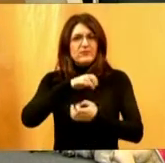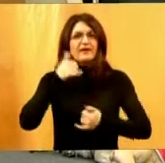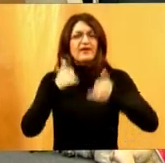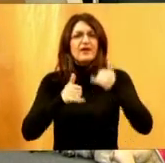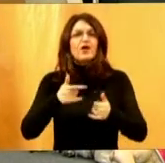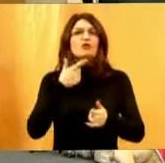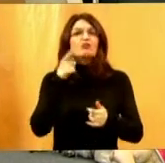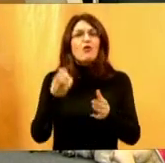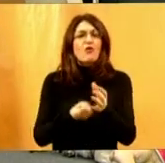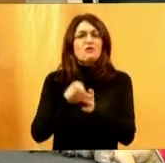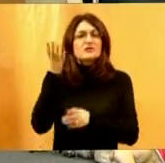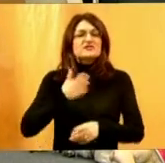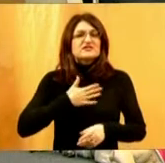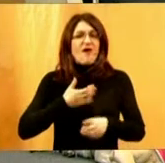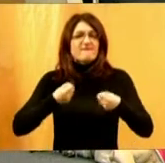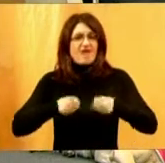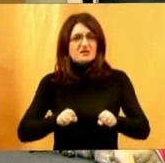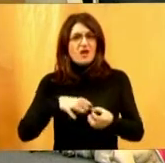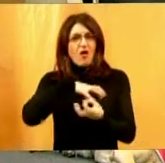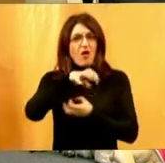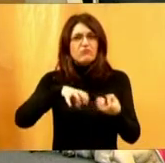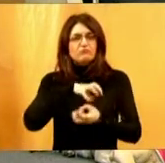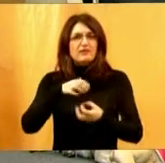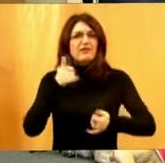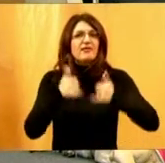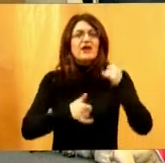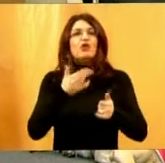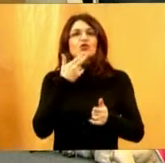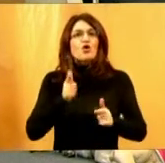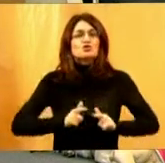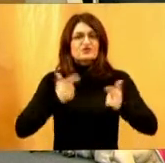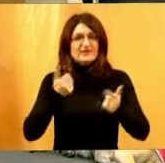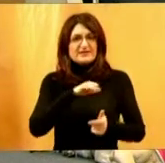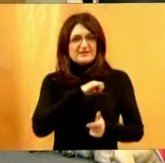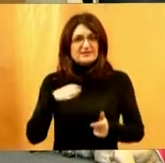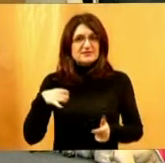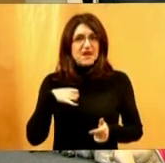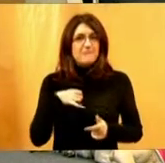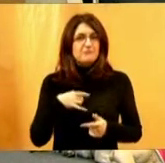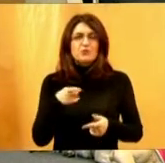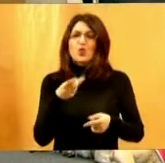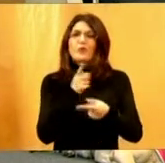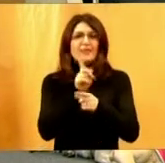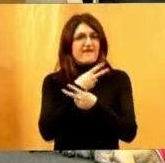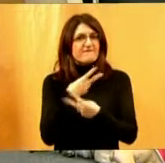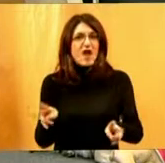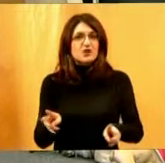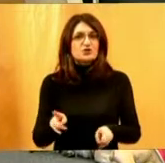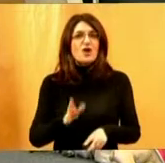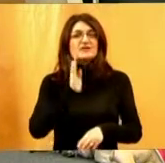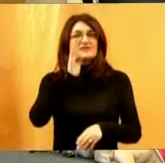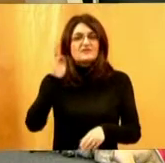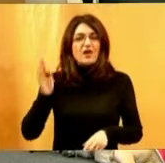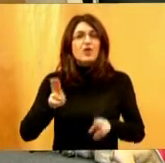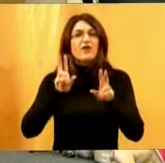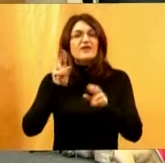ko je zasnovao vlastitu obitelj ili nekoga ko živi sam, apsolutno nevažno. Svatko